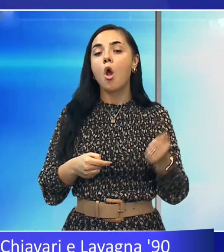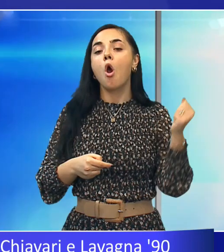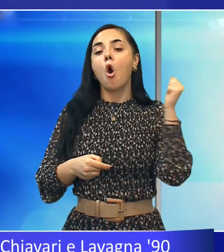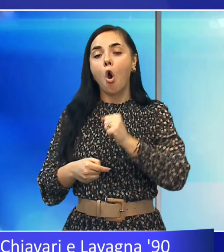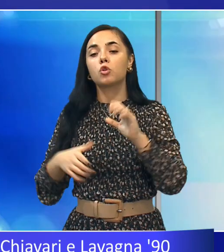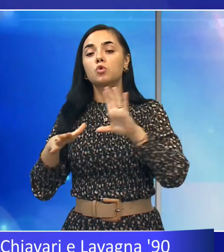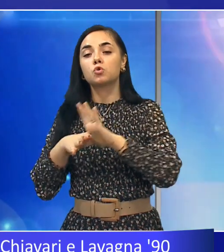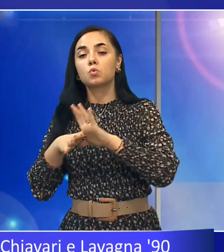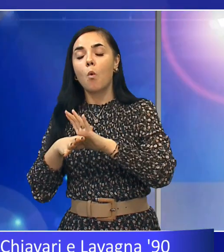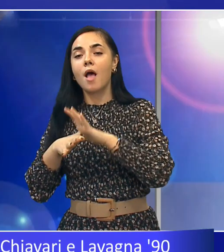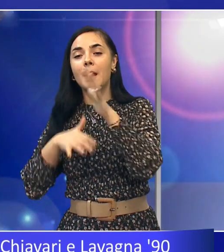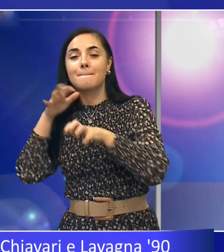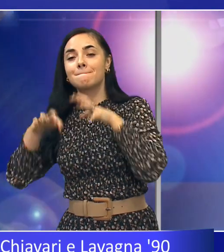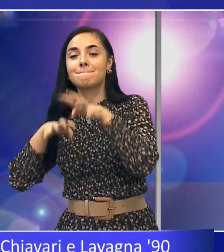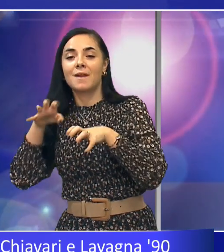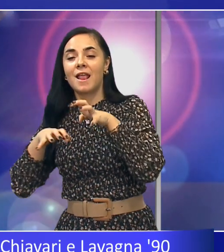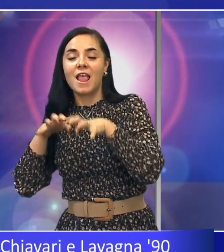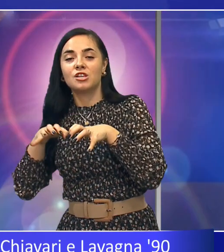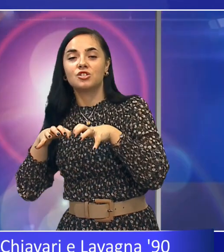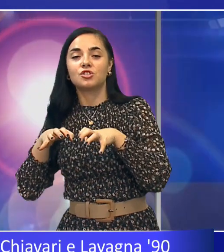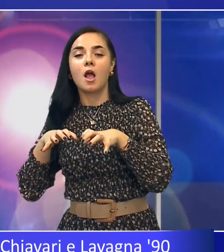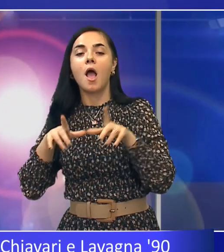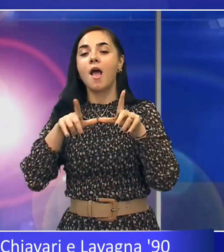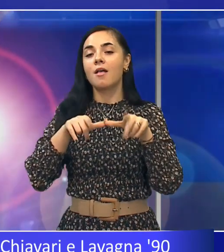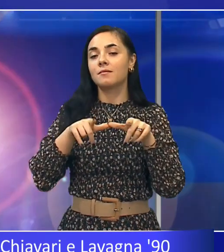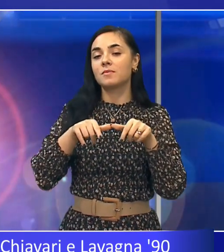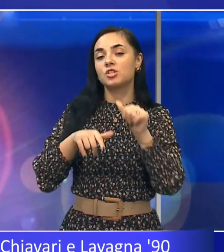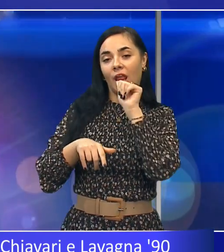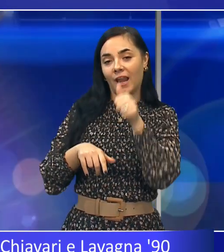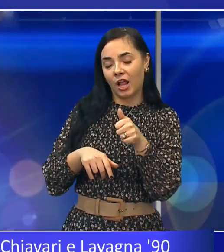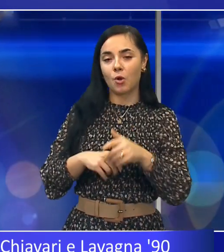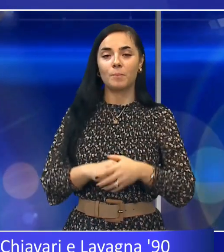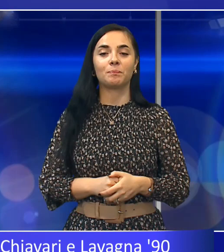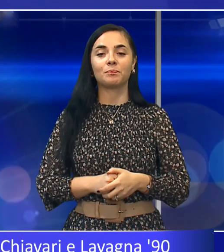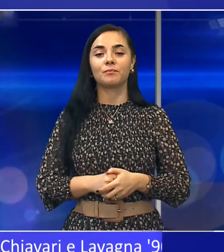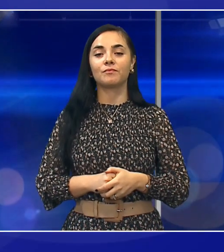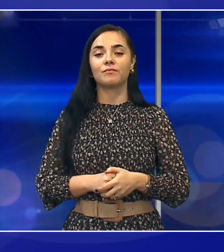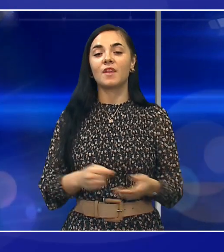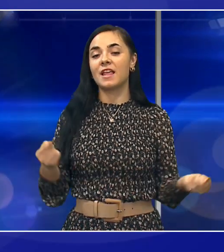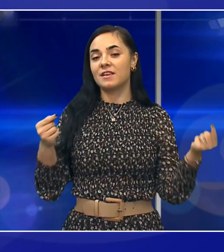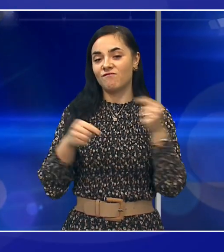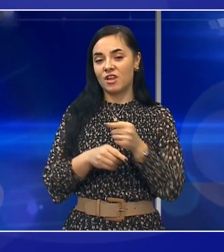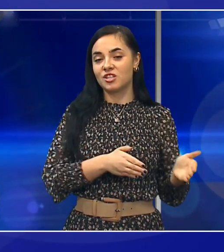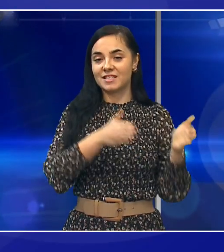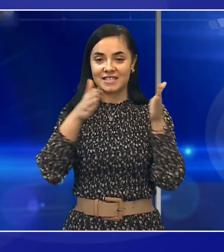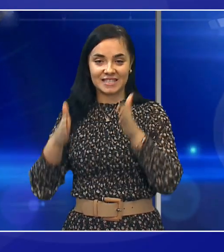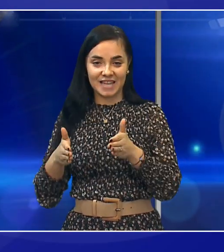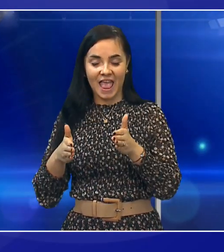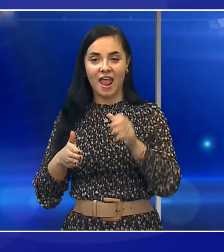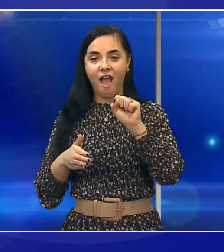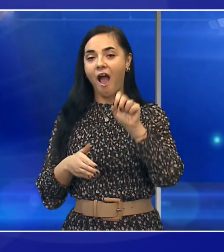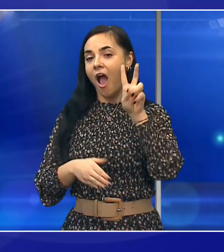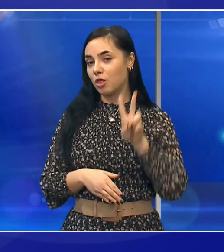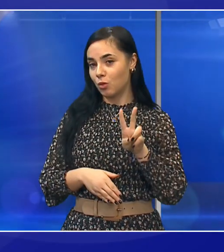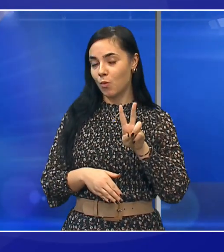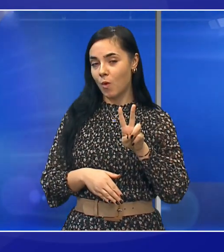nella piscina di Punta Sant'Anna. In serie A2 si è